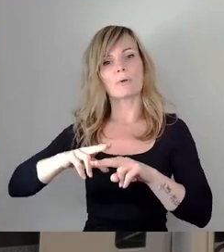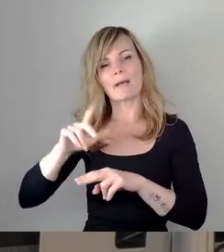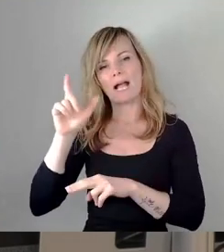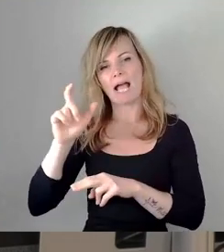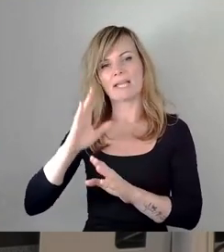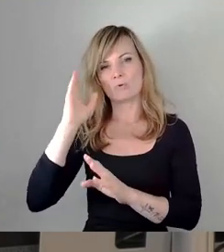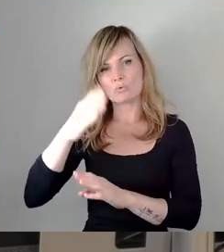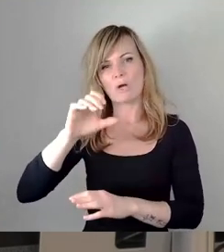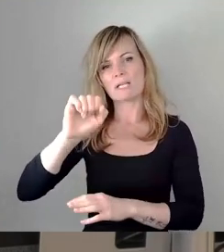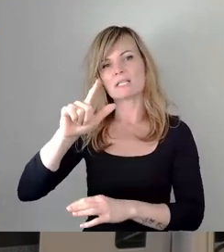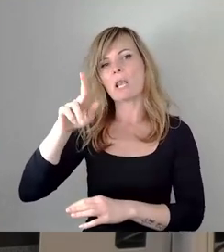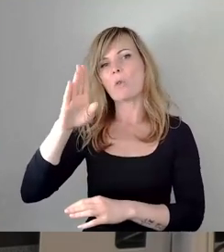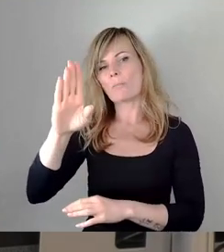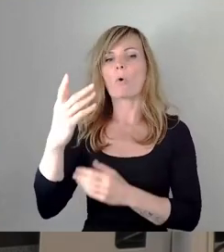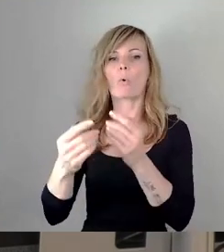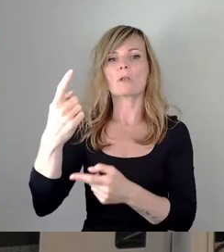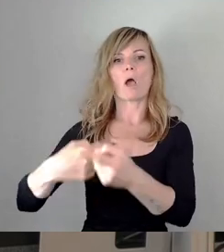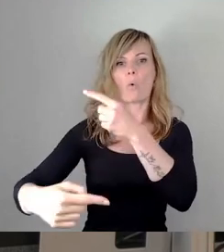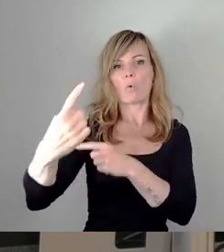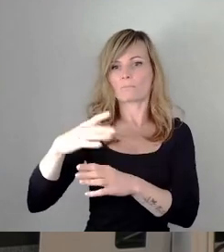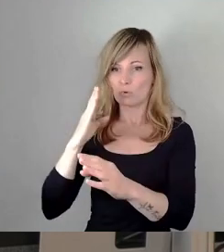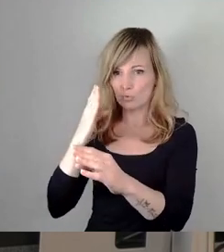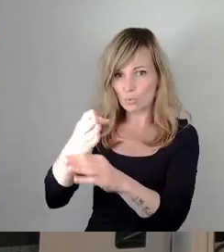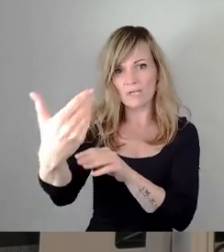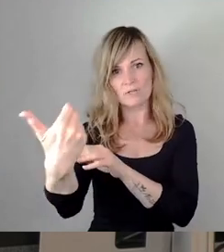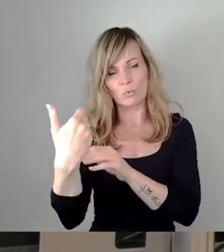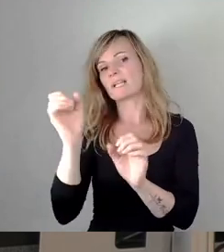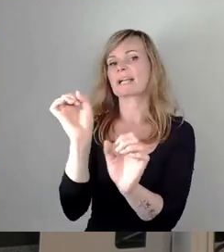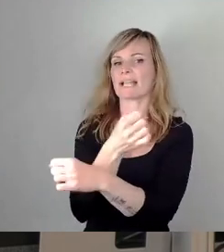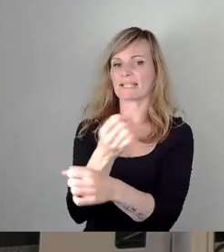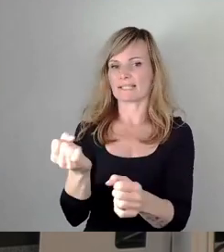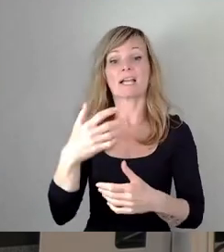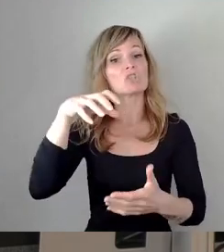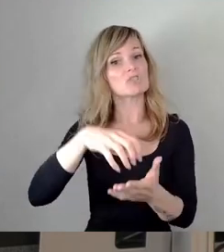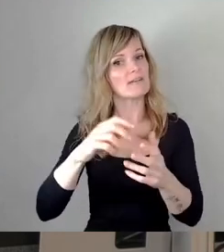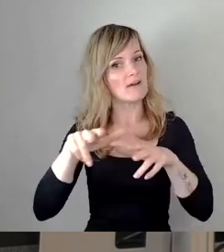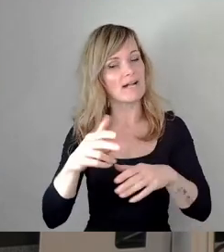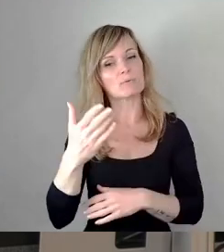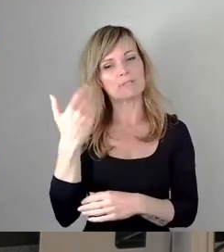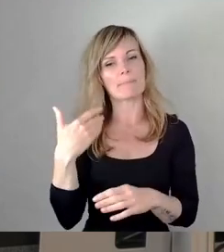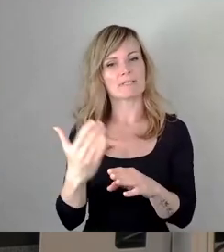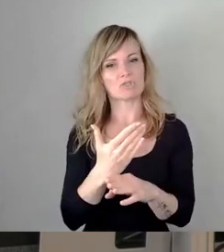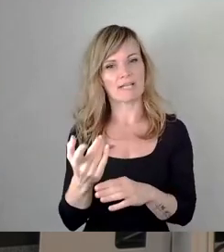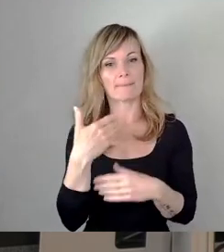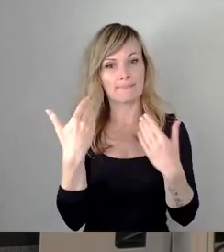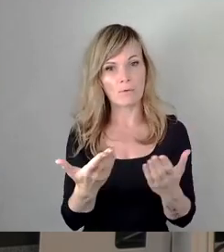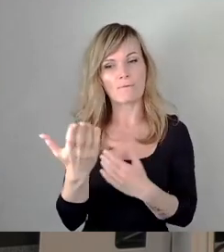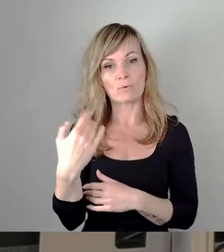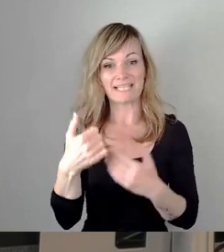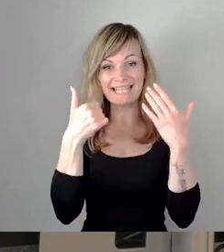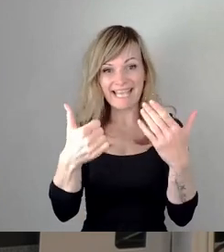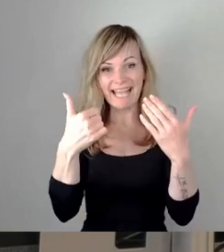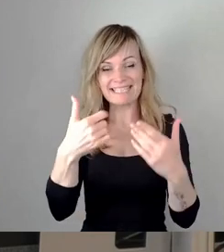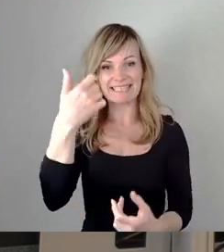beispielsweise oder in die andere Richtung. Die Stadtverwaltung hat sich entschieden, damit man von den sechs Autospuren, die dort am